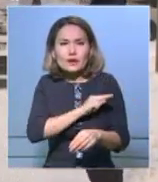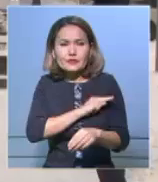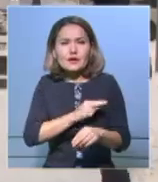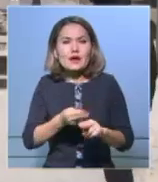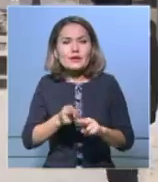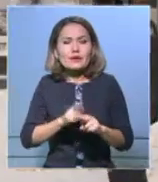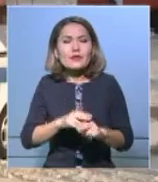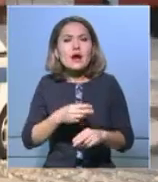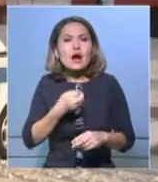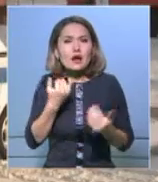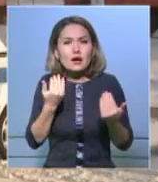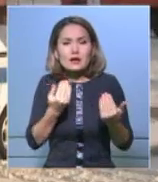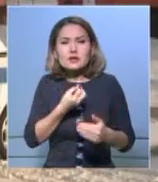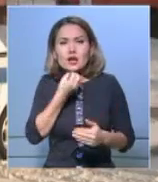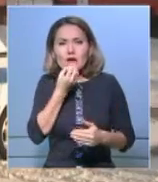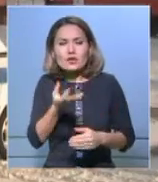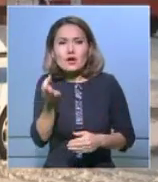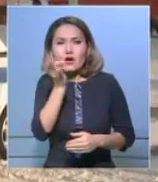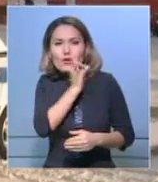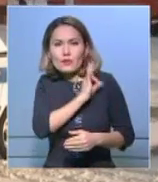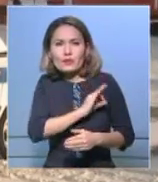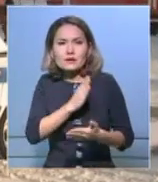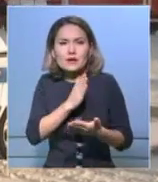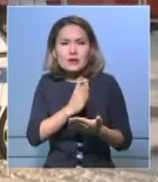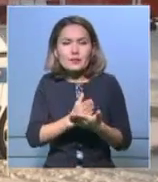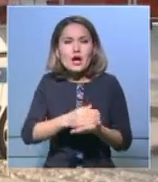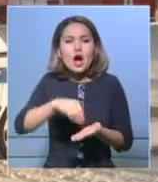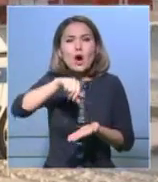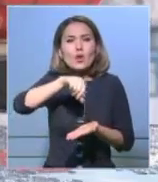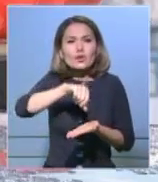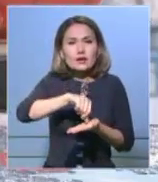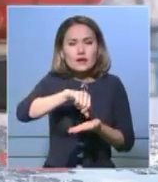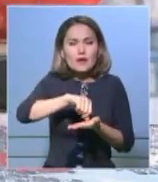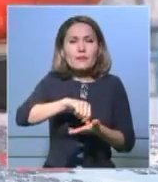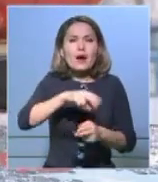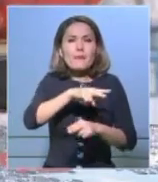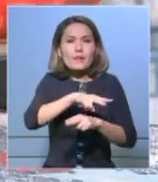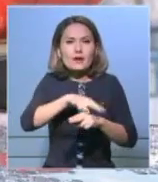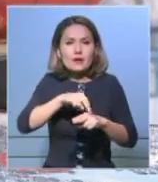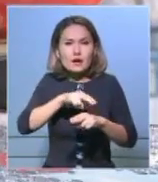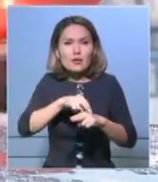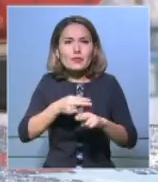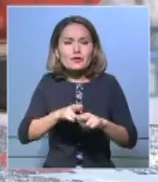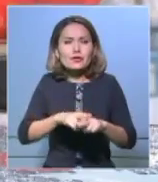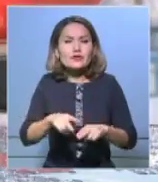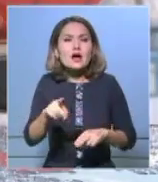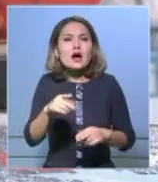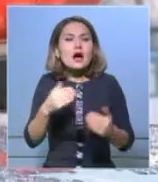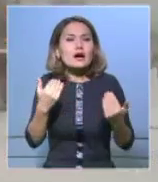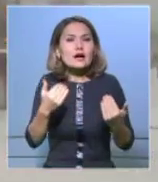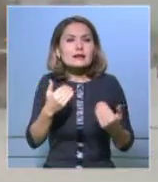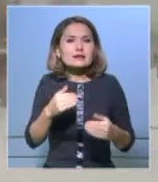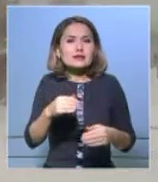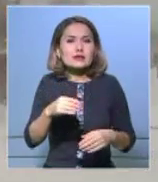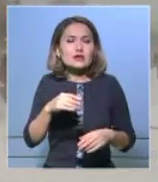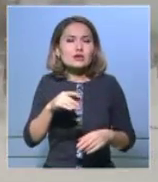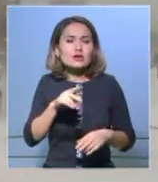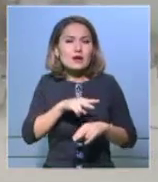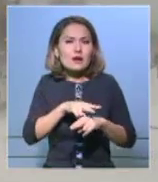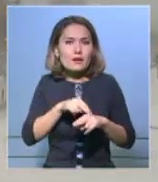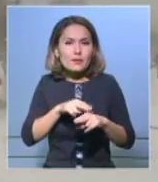үтеуінің арқасында жоғары нәтижеге қол жеткізуге мүмкіндік бар. Енді ұчас келік және кәмелетке толмағандарсы жөндегі инспекторлар